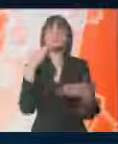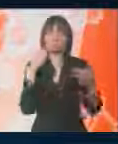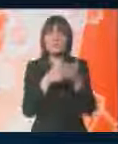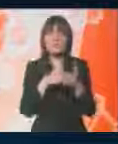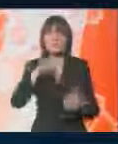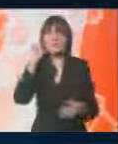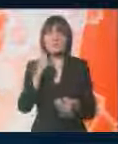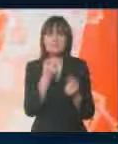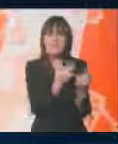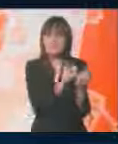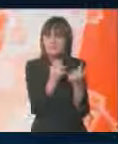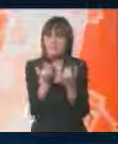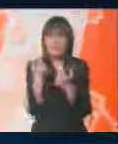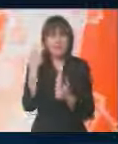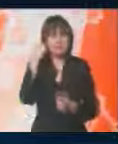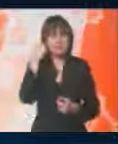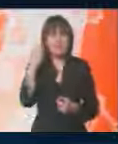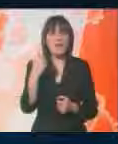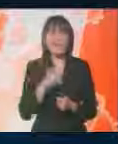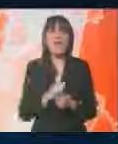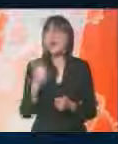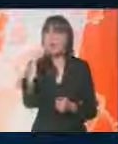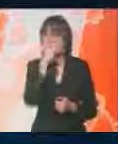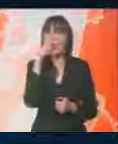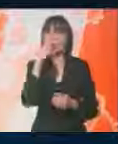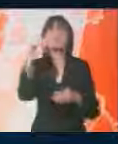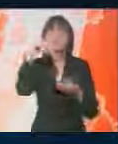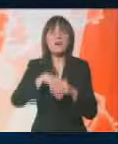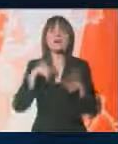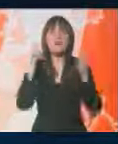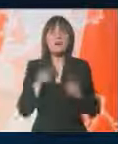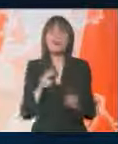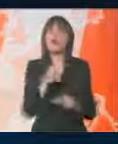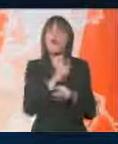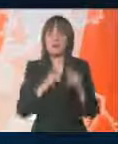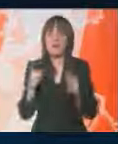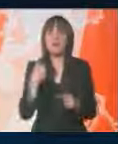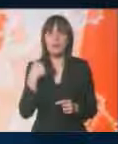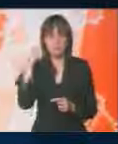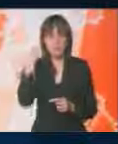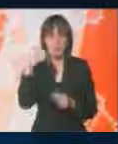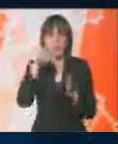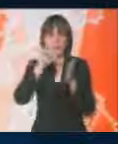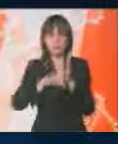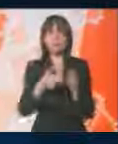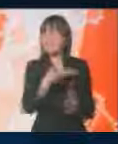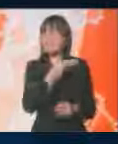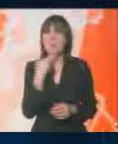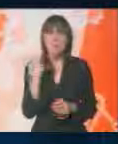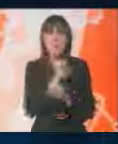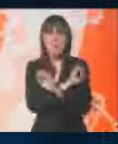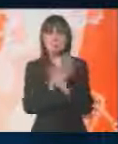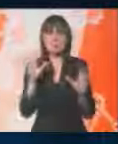da se detaljno zna šta je tu stvarno istina. Mislim da u ovom trenutku nema